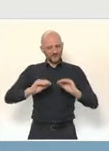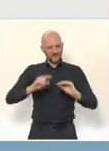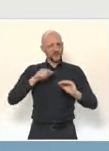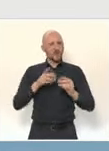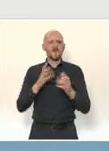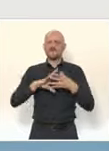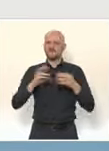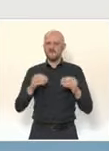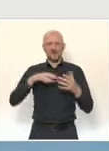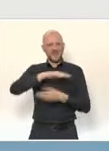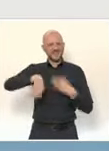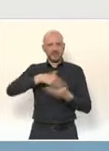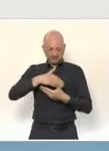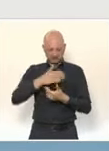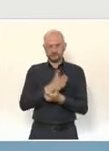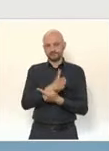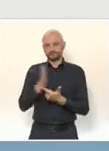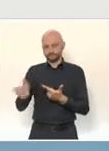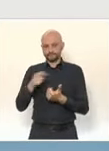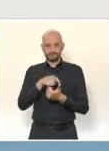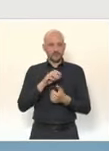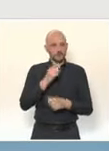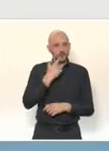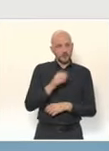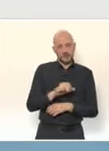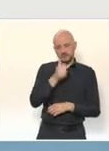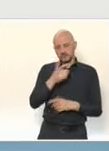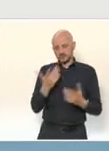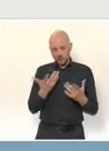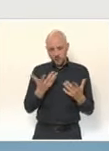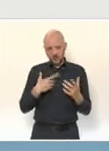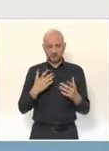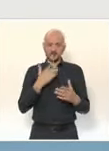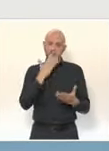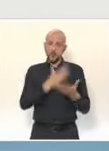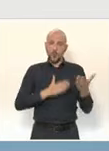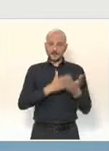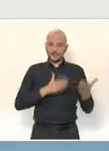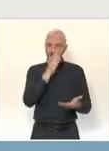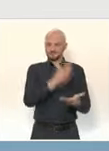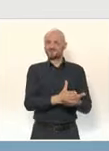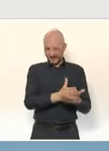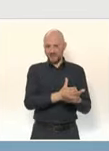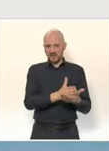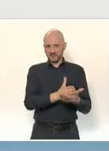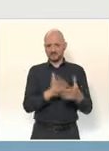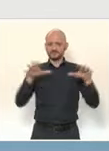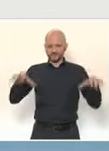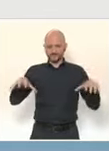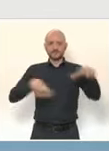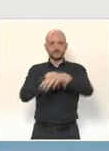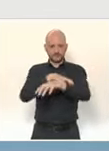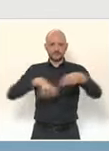Autrement dit, il y aura ce que ont déjà connu beaucoup de lycéens, c'est-à-dire un enseignement en demi-jauge, la moitié des lycéens qui viennent et l'autre